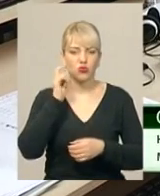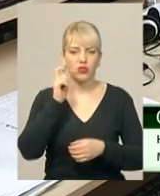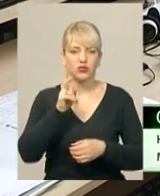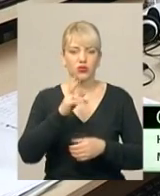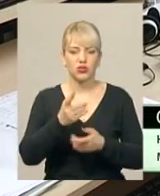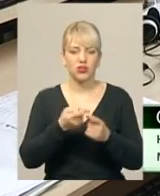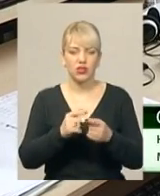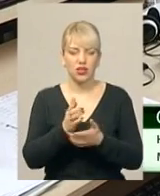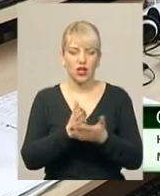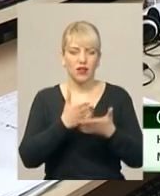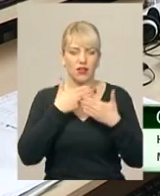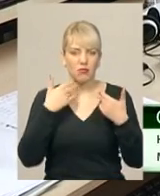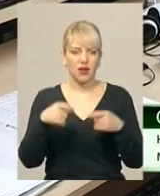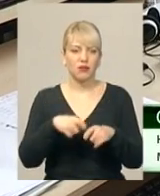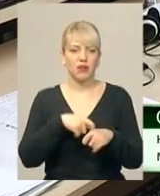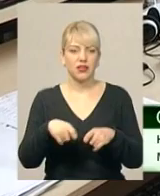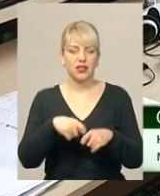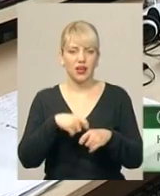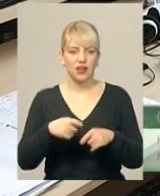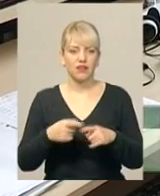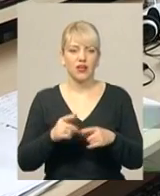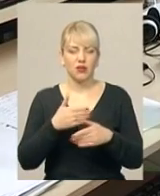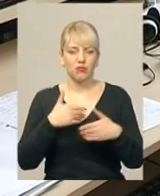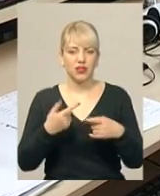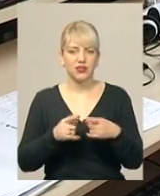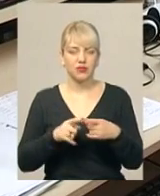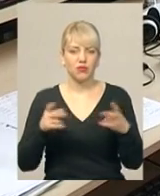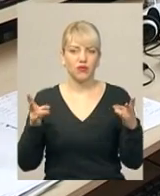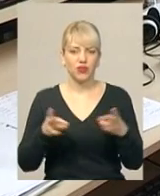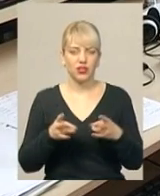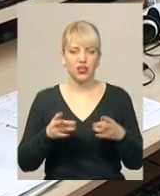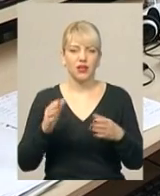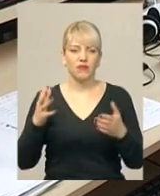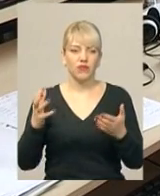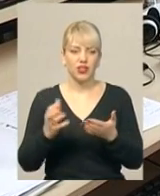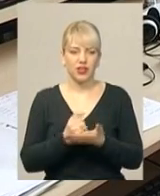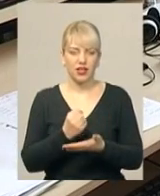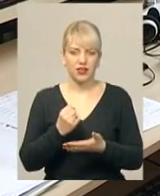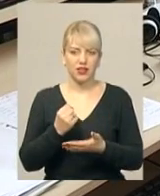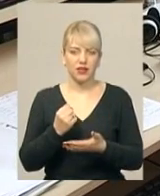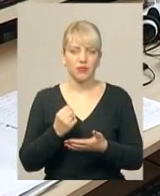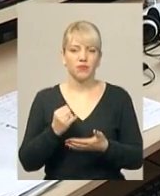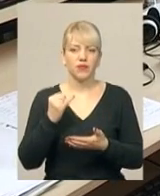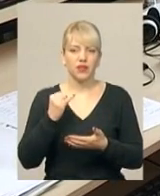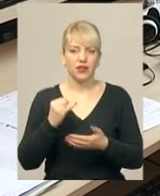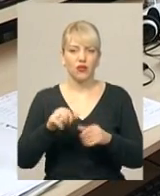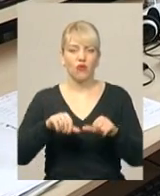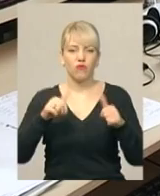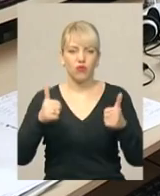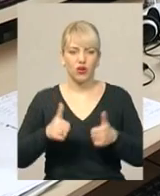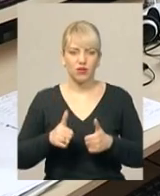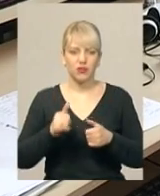заслуговують, немає матеріалів. Ми їх повинні віднайти, відповідно оформити.